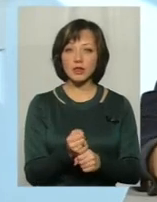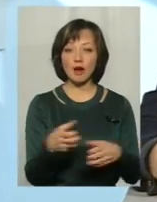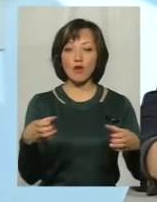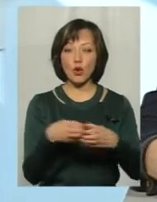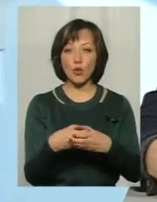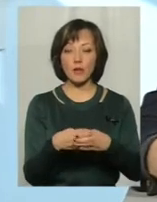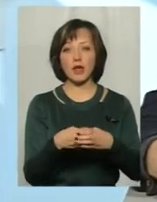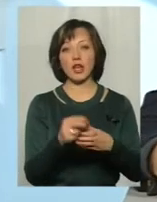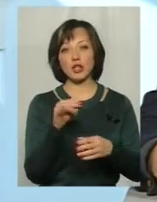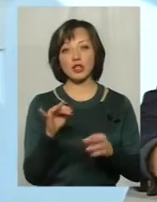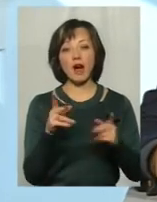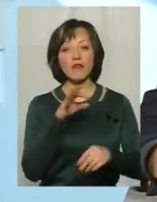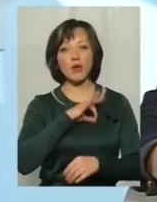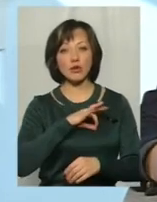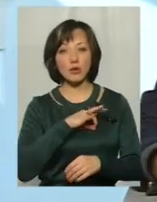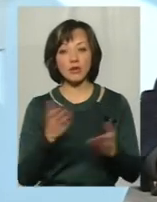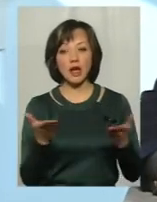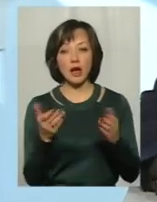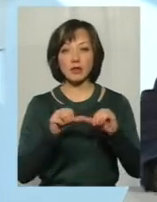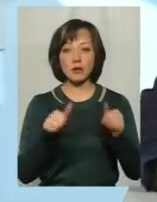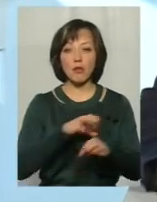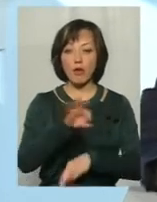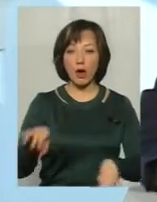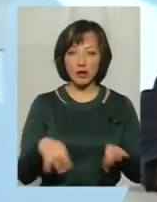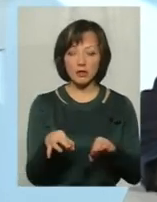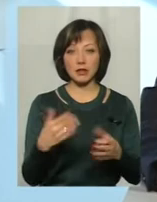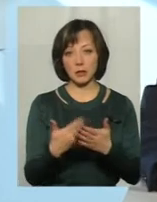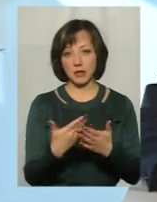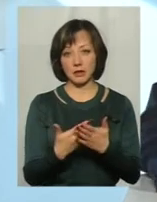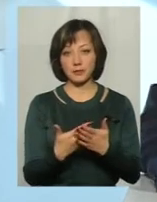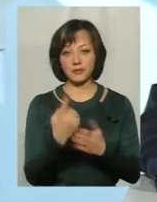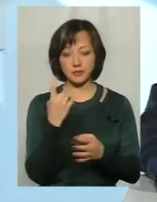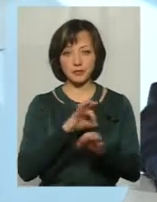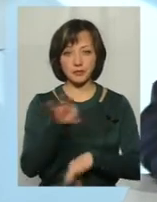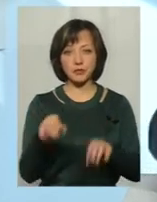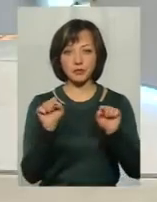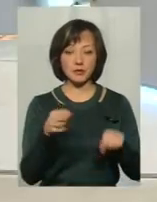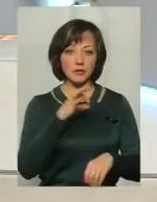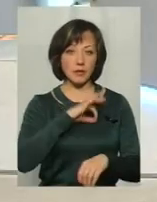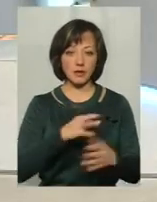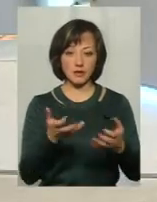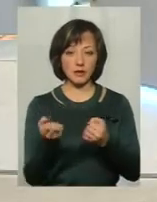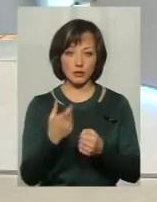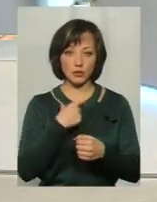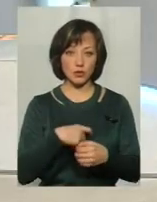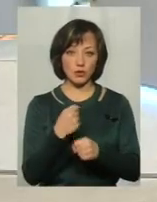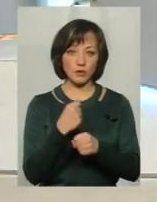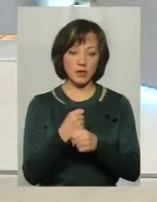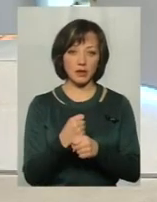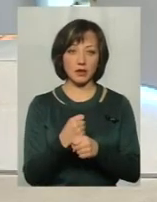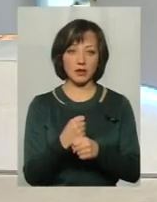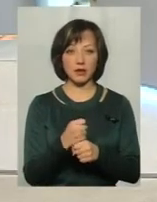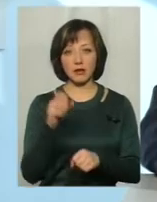групі, чи наскільки ви використовуєте яким чином проекти. Адже, наприклад, один проєкт можна використати, просто взяти собі, зробити щось,